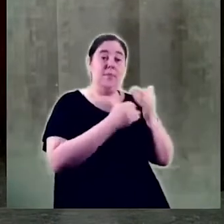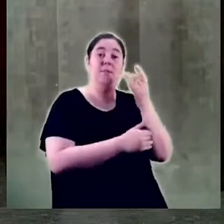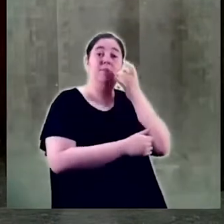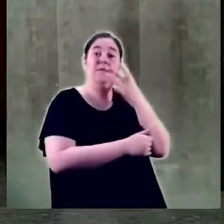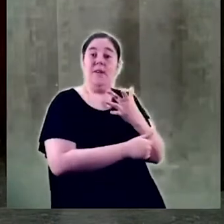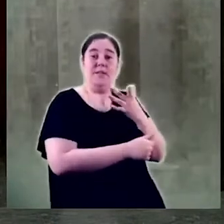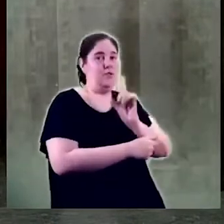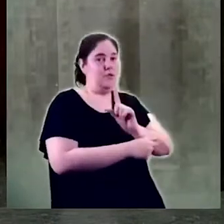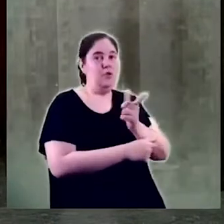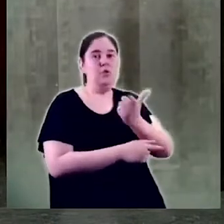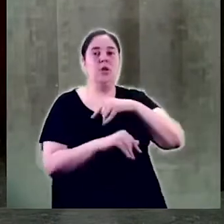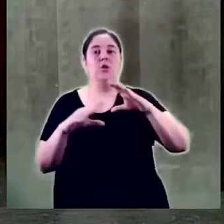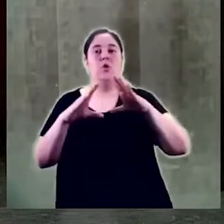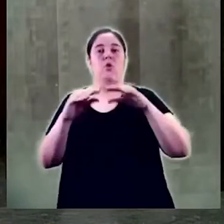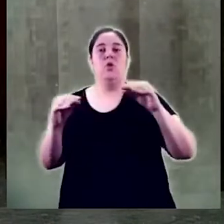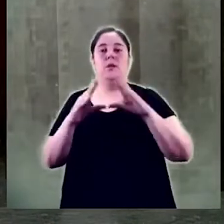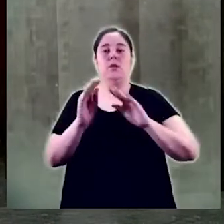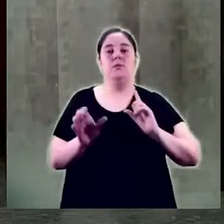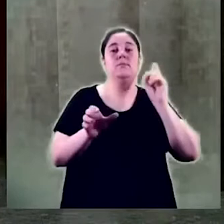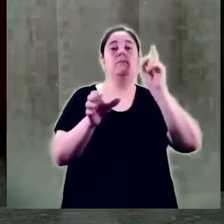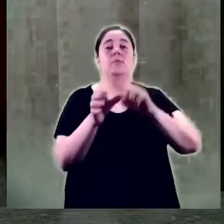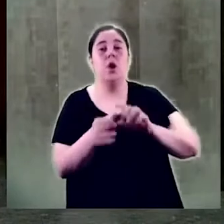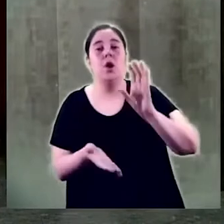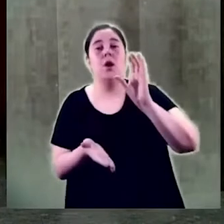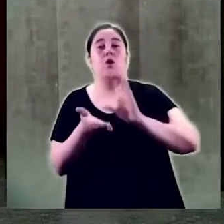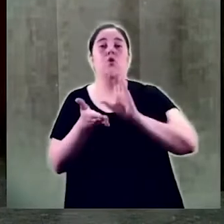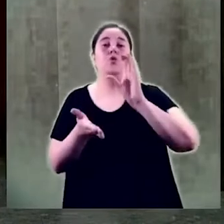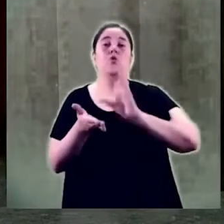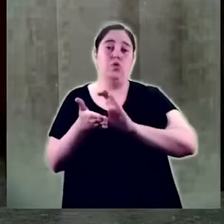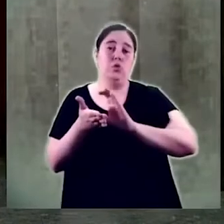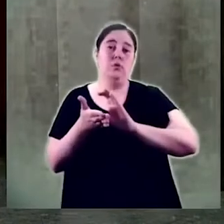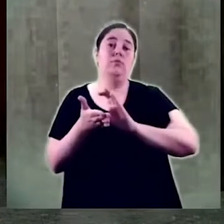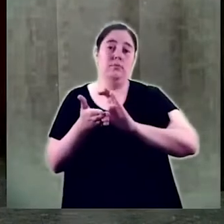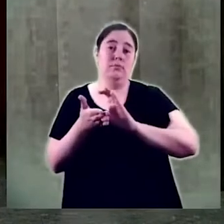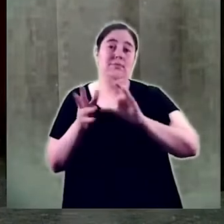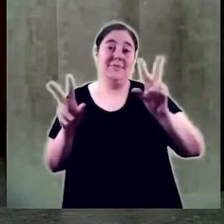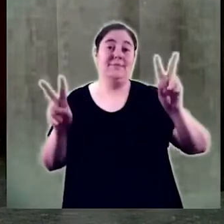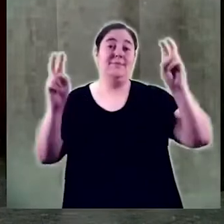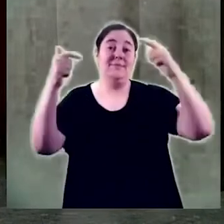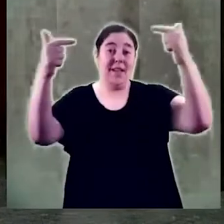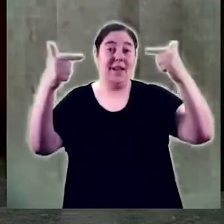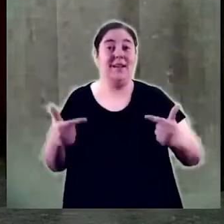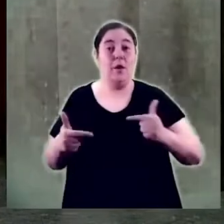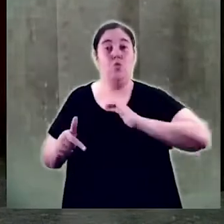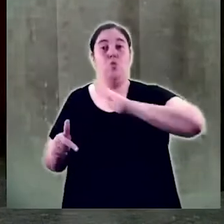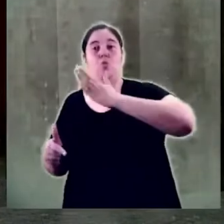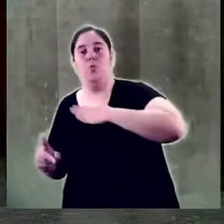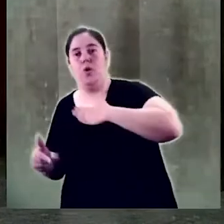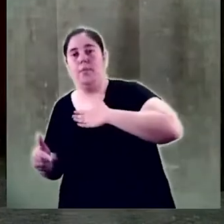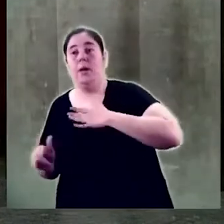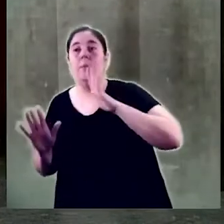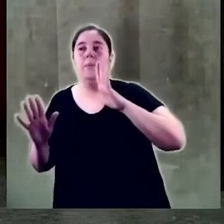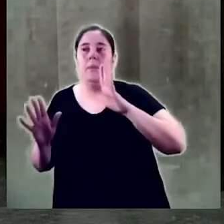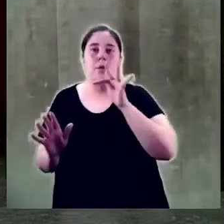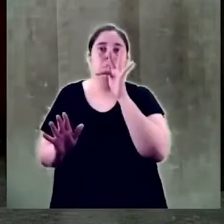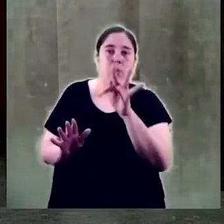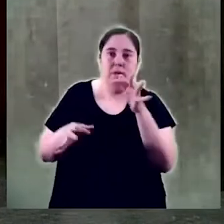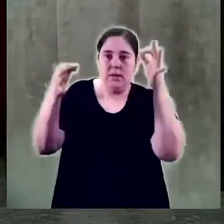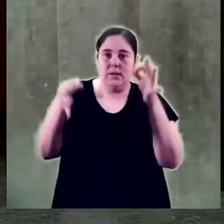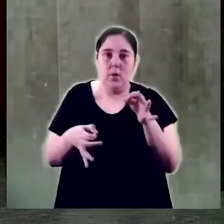a la universitat cursant un títol propi amb la promesa d'esdevenir grau oficial i pel que en un primer moment, per moltes de nosaltres va